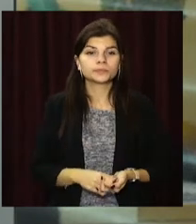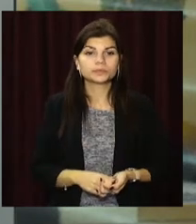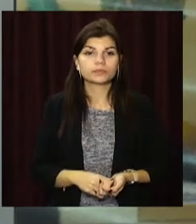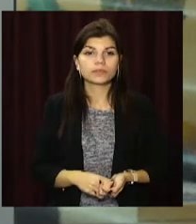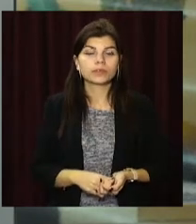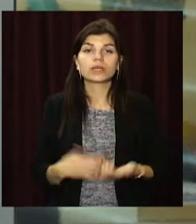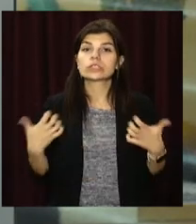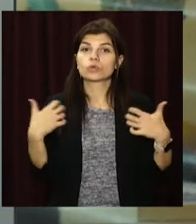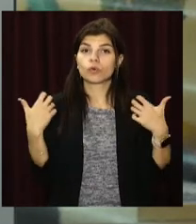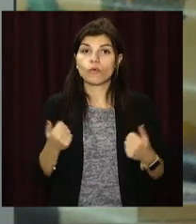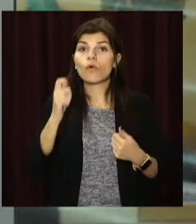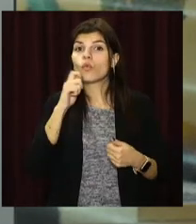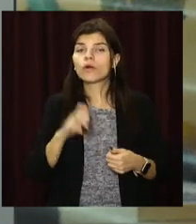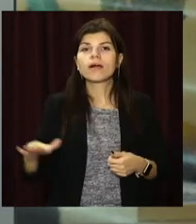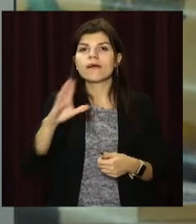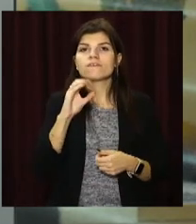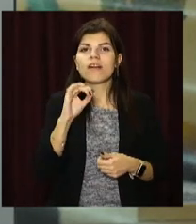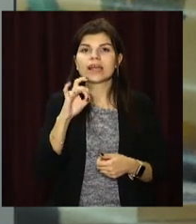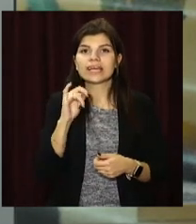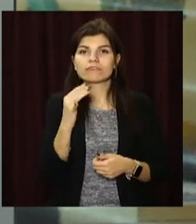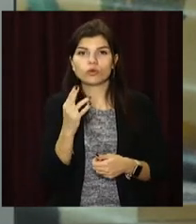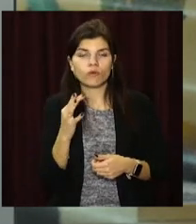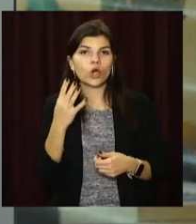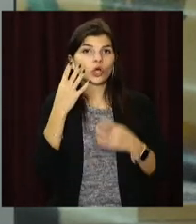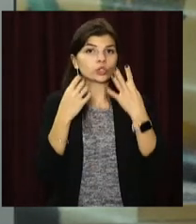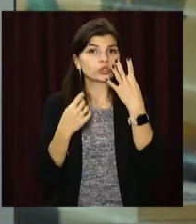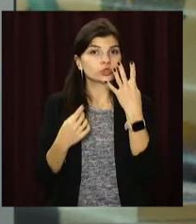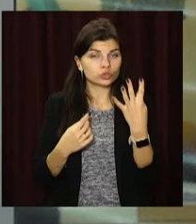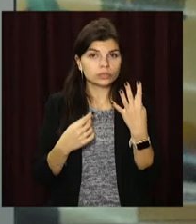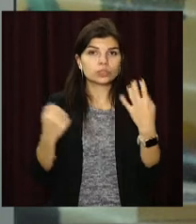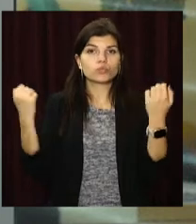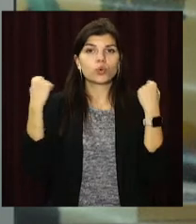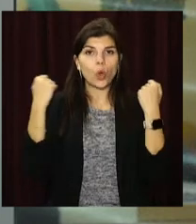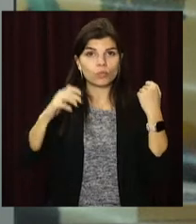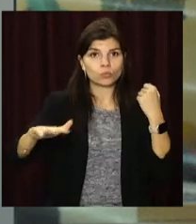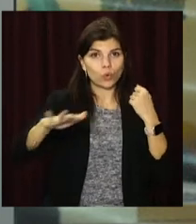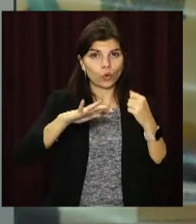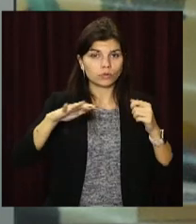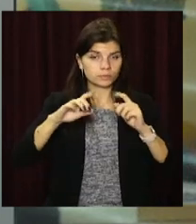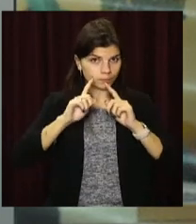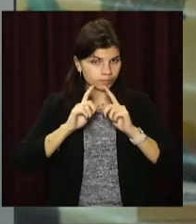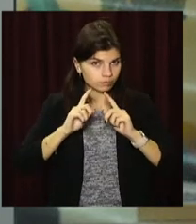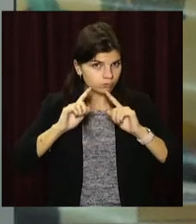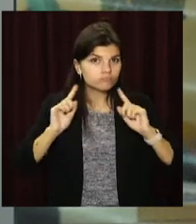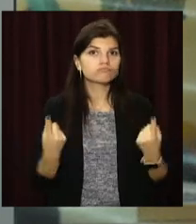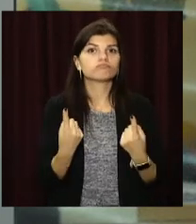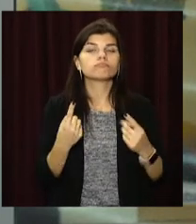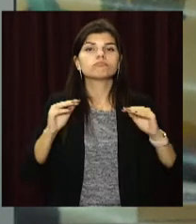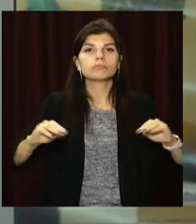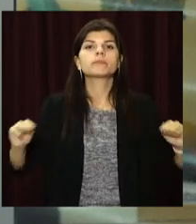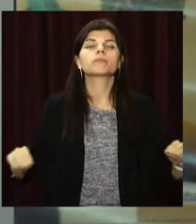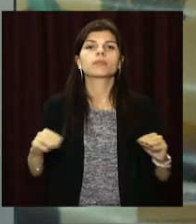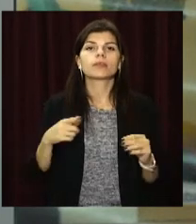Здорова Україна. У Верхівцевому встановили чотири мультифункціональні спортивні майданчики. На них розмістили шведські